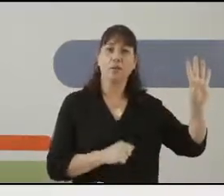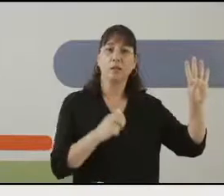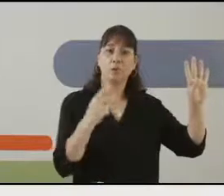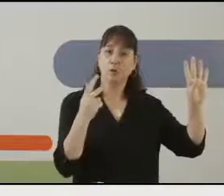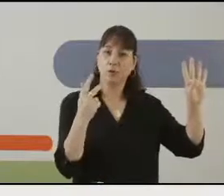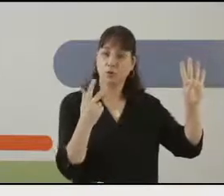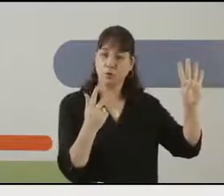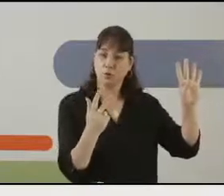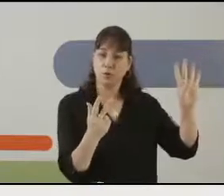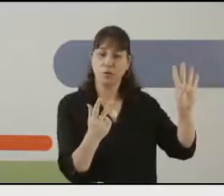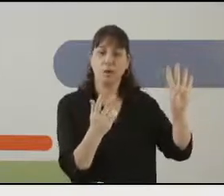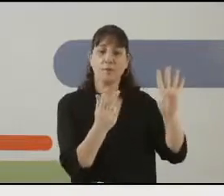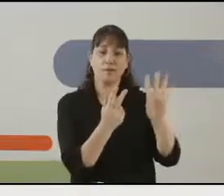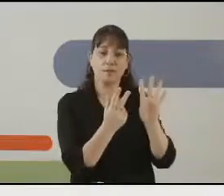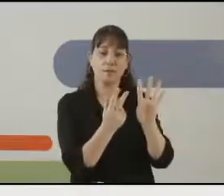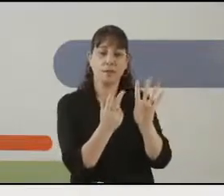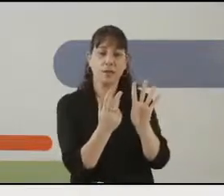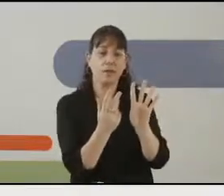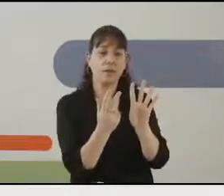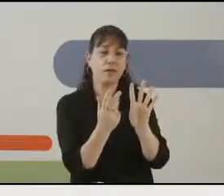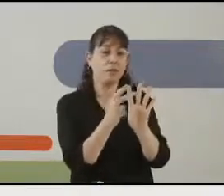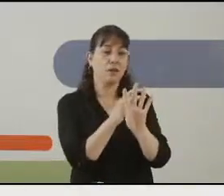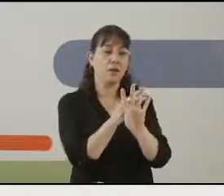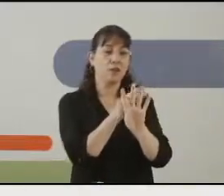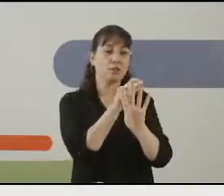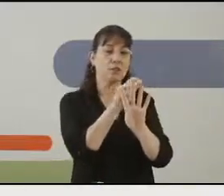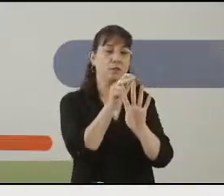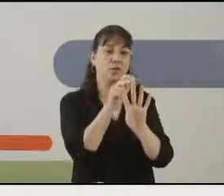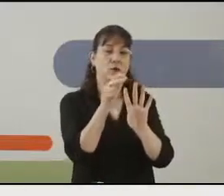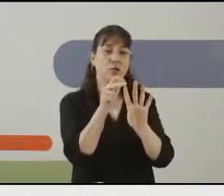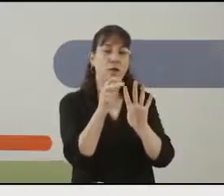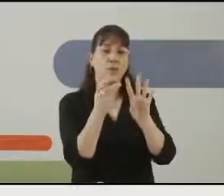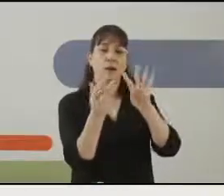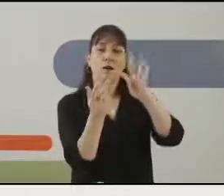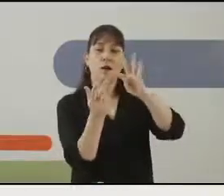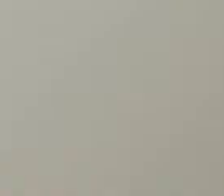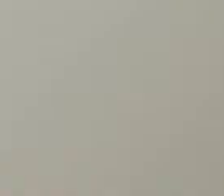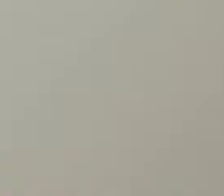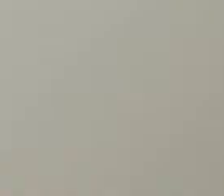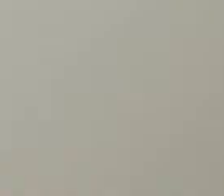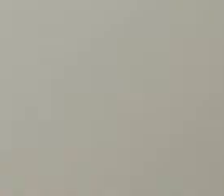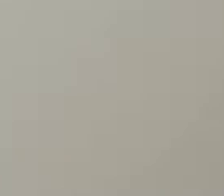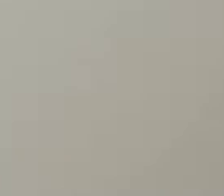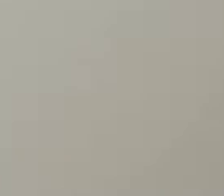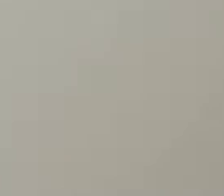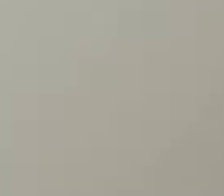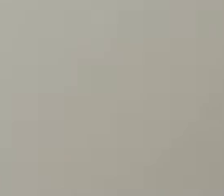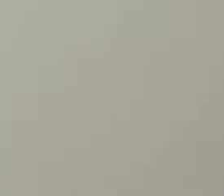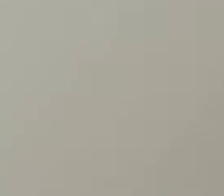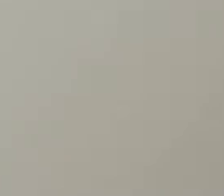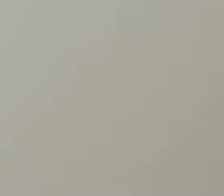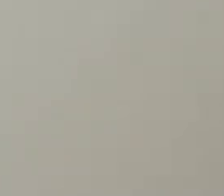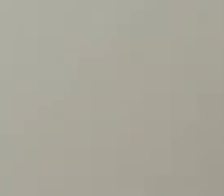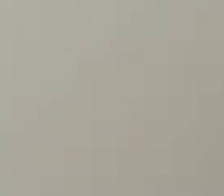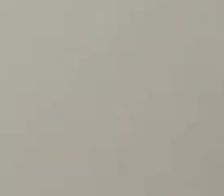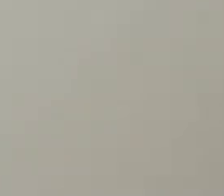בלונים, ועוד שלושה זה ביחד, 1, 2, 3, 4, 5, 6, 7, 7,